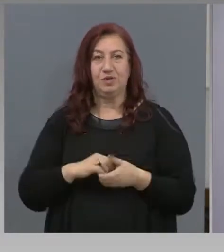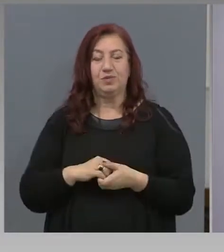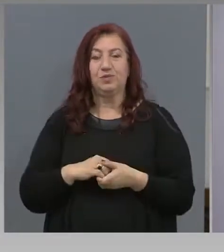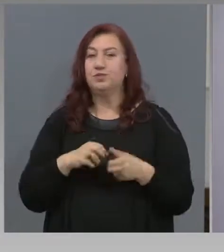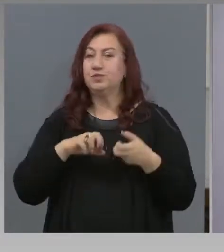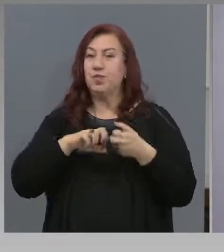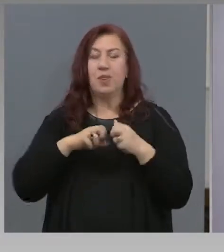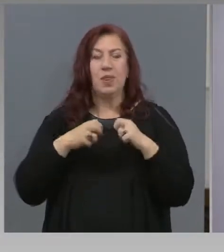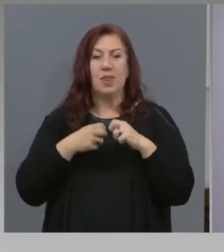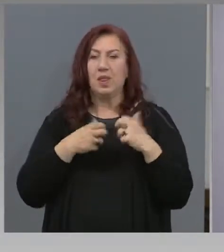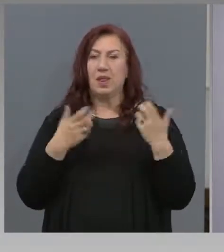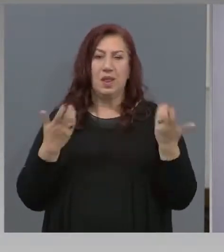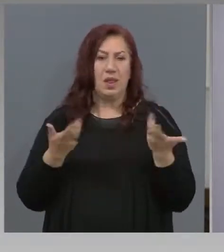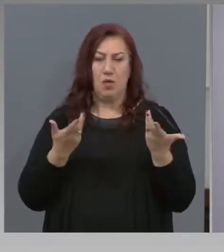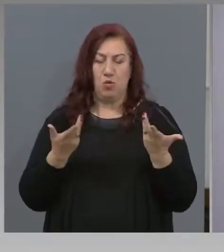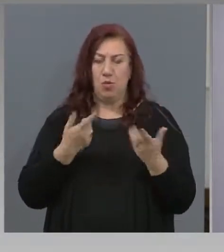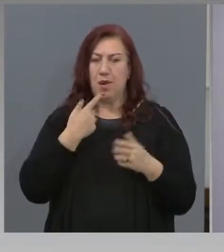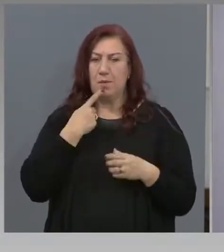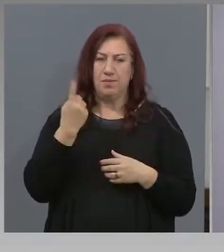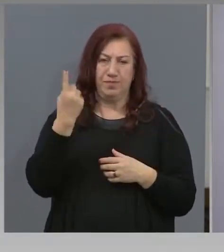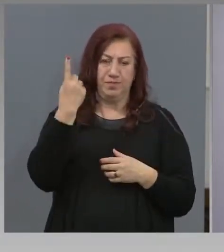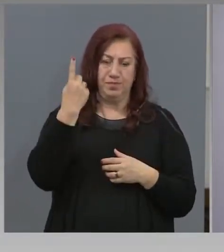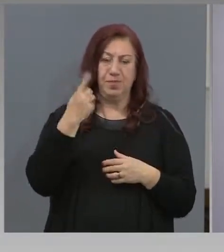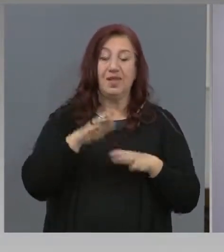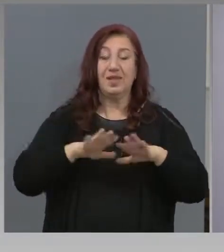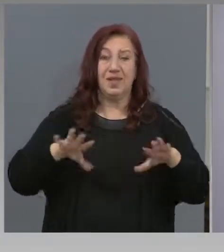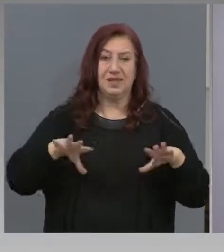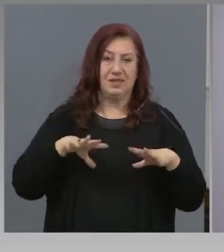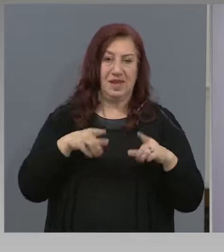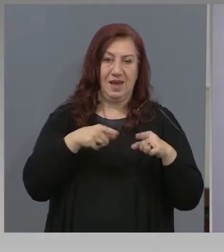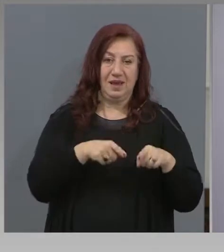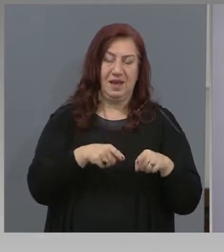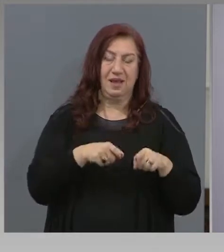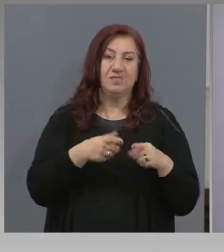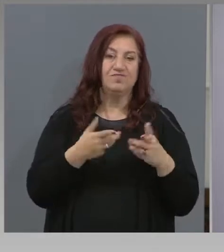Проблема ни е най-вече с детските градини по отношение на